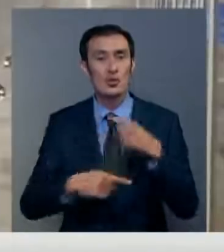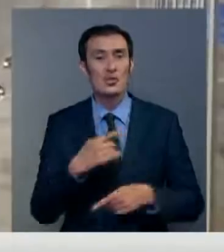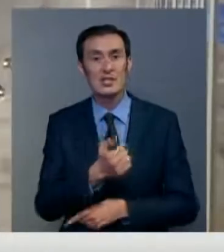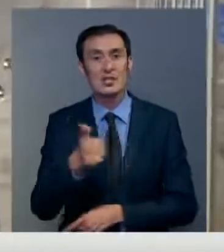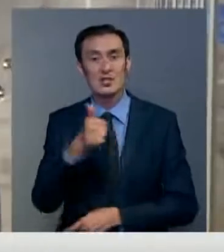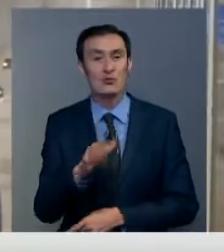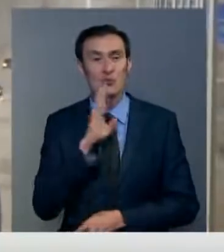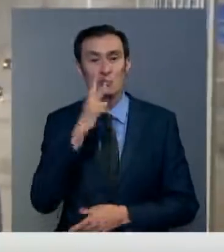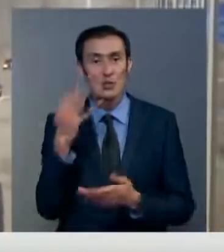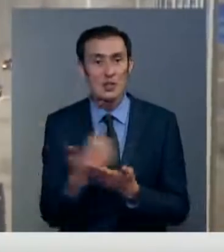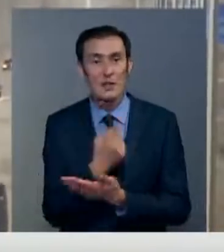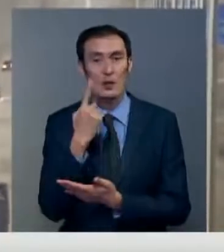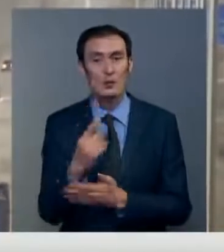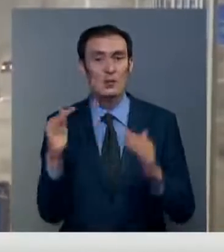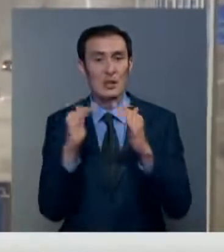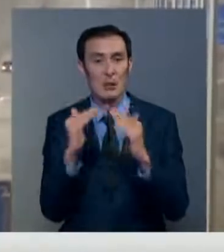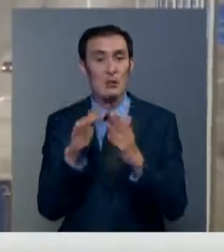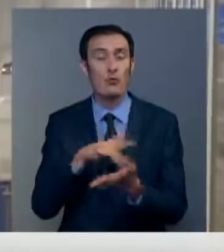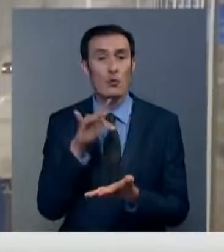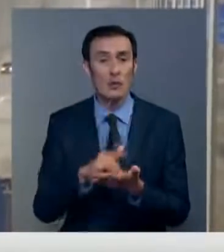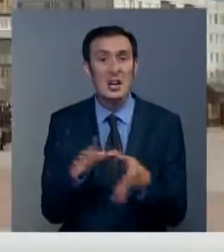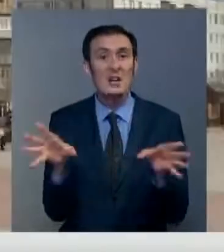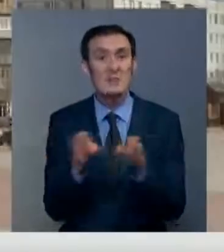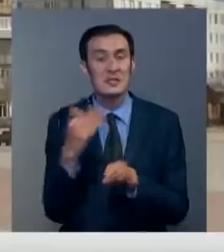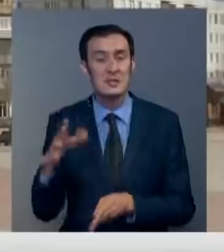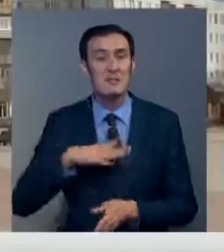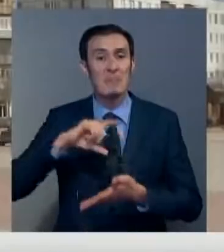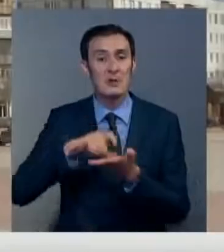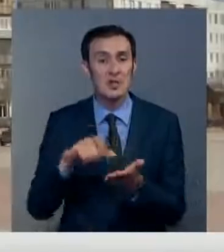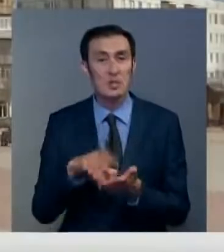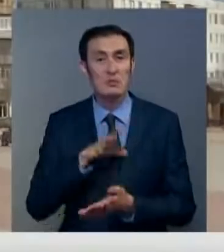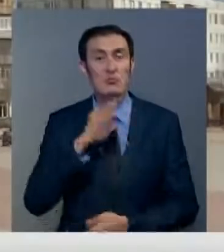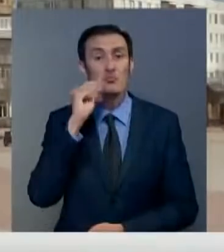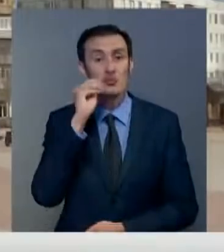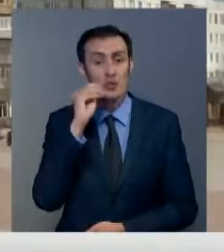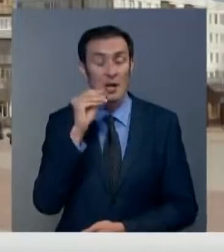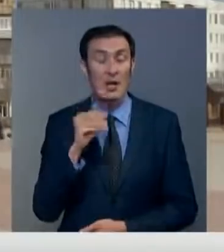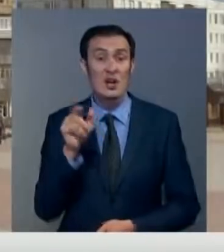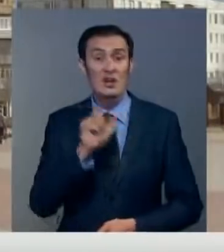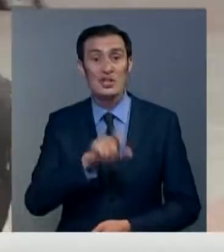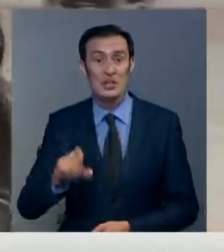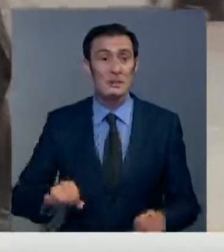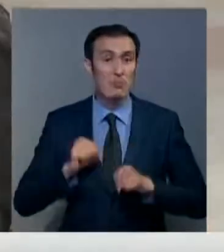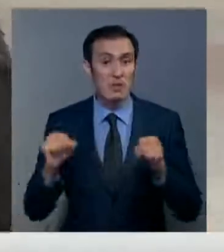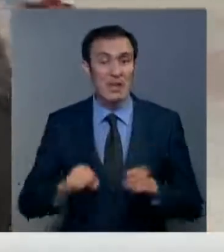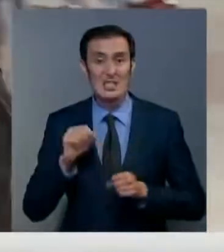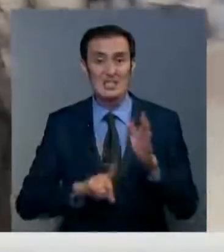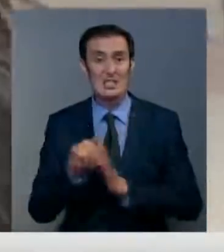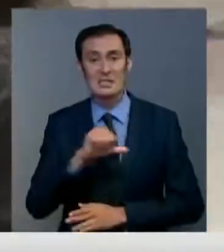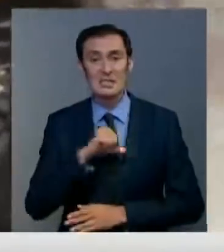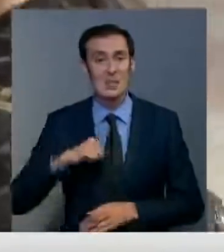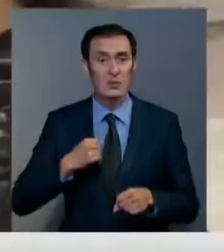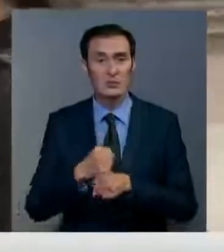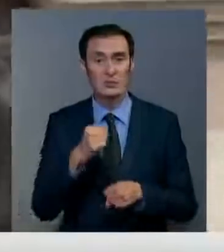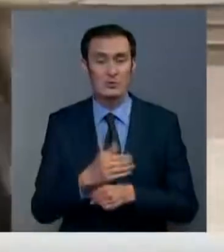несколько часов девочку нашли в одном из домов города. Вместе с ней в помещении находился мужчина. Местные жители попытались устроить над ним